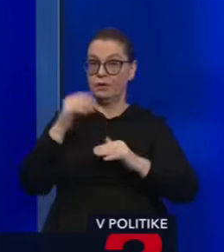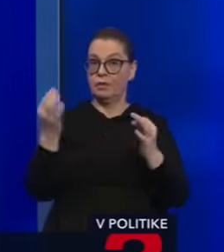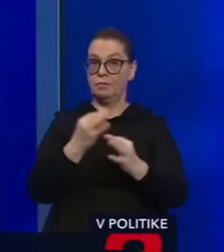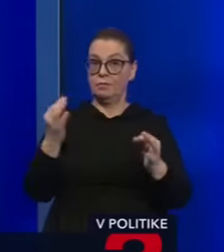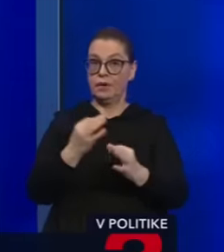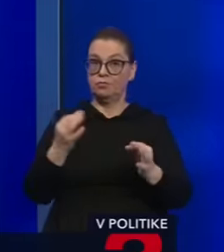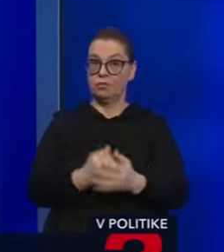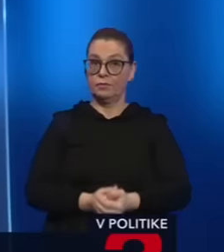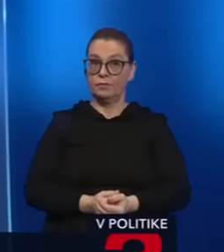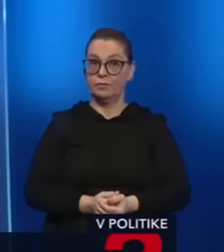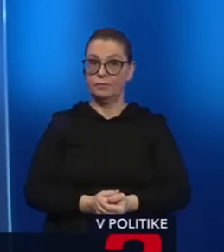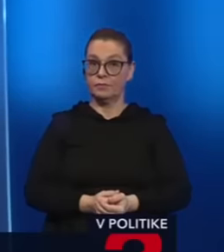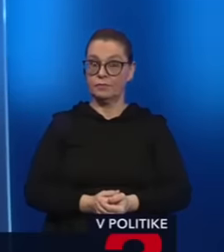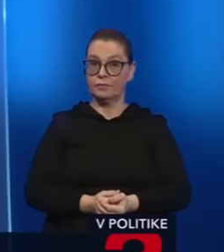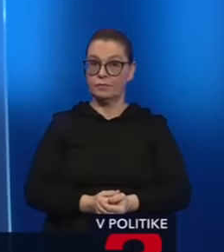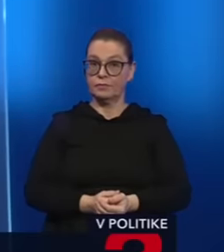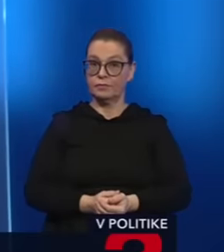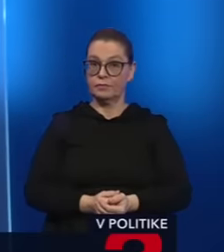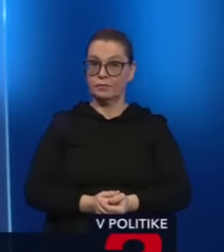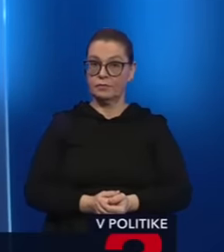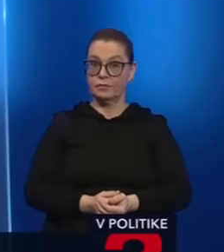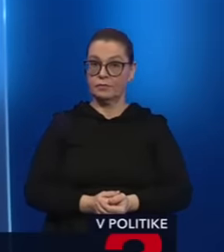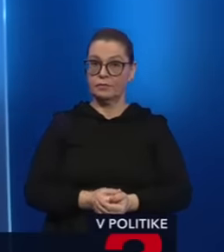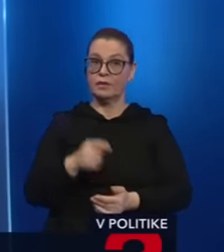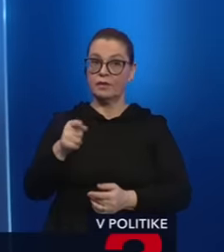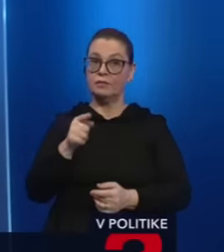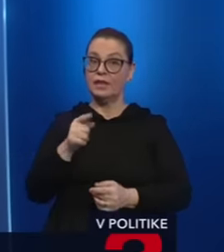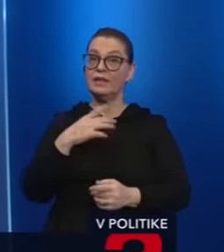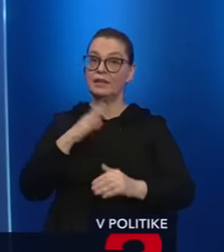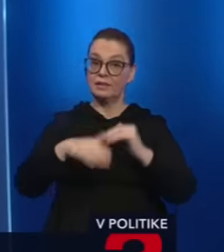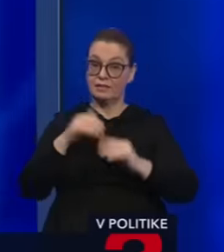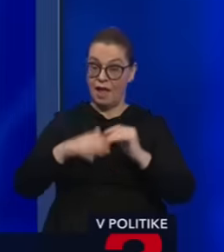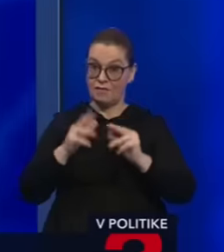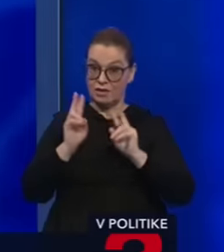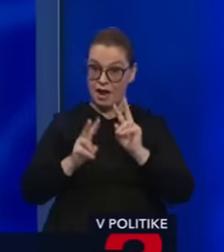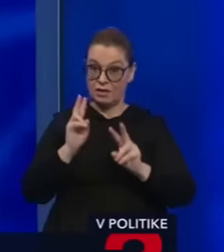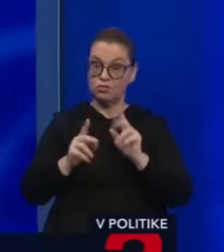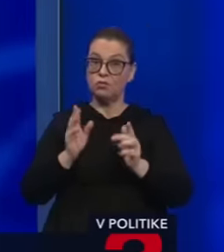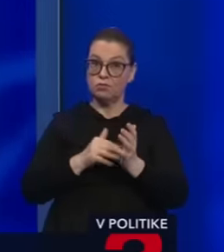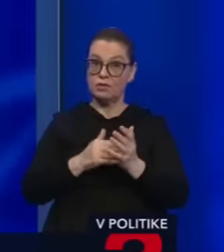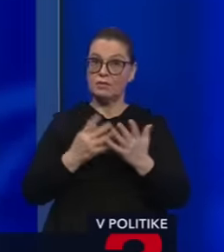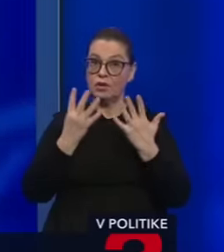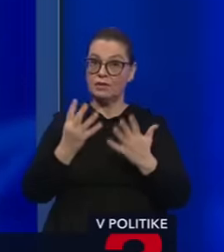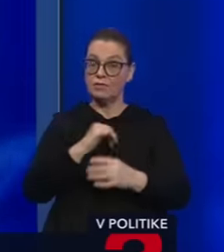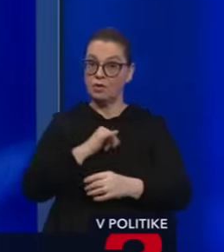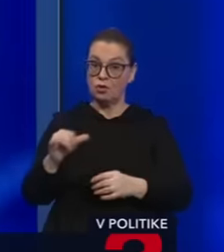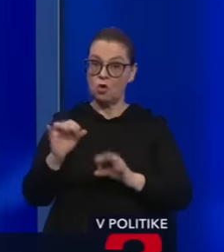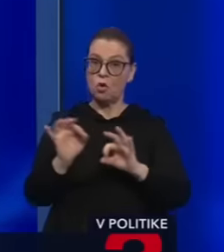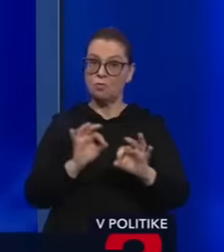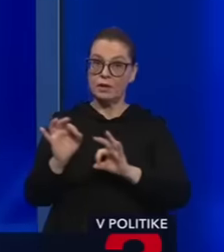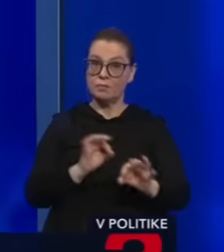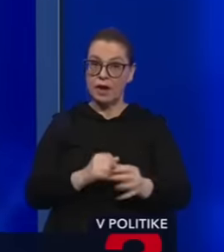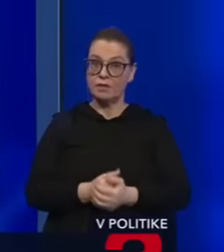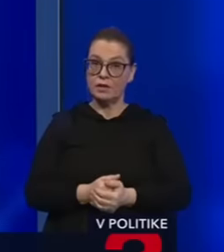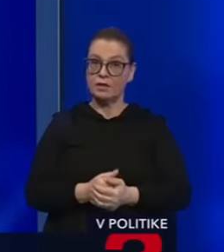pripravili. Čo s tým majú, že vy ste 10 kilometrov? No lebo ešte raz vám hovorím, že vy, keď jíte stávať ďalnicu, potrebujete na to 9 rokov pripraví.